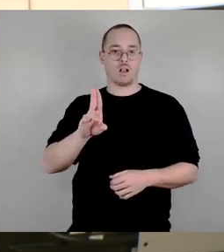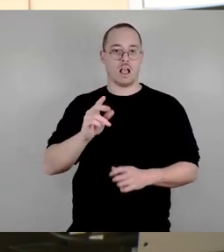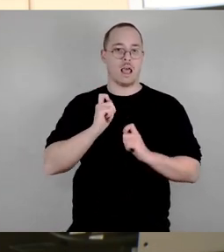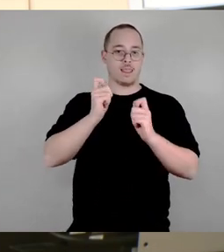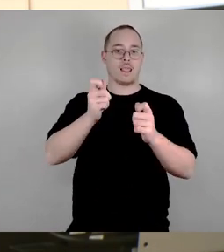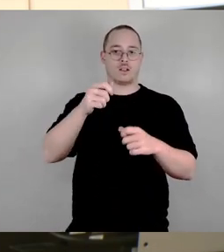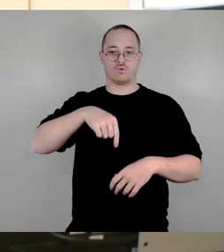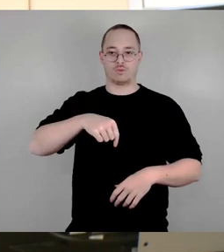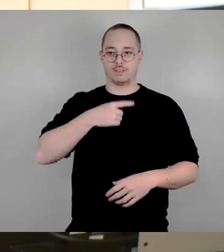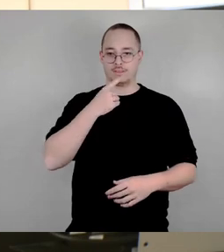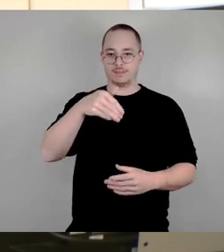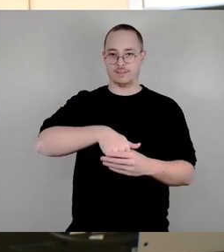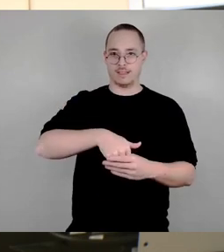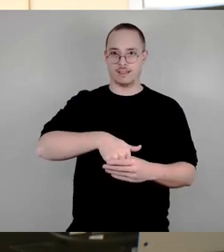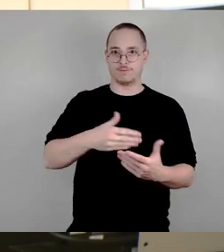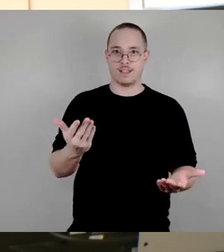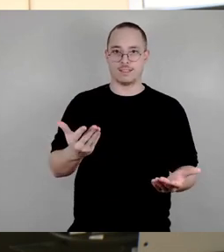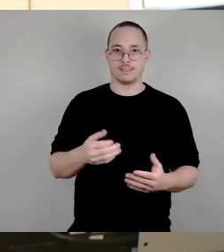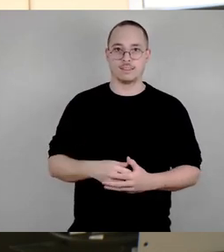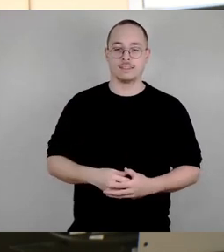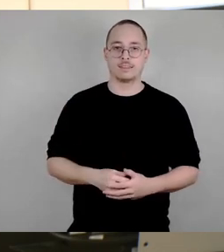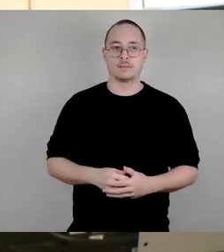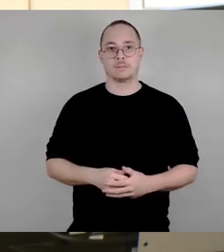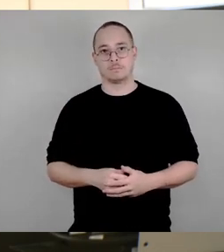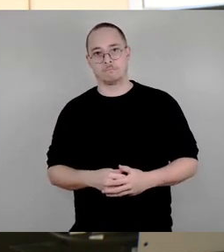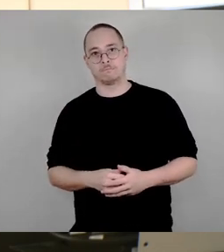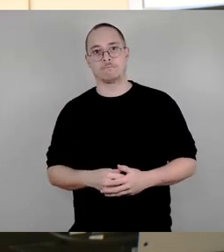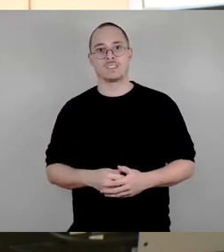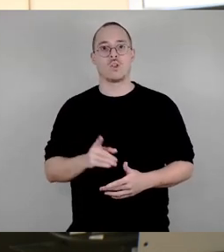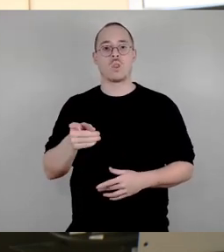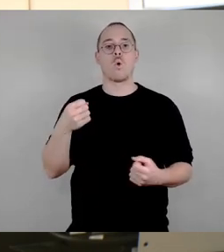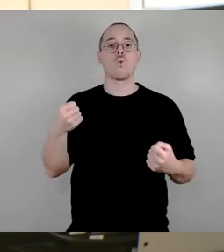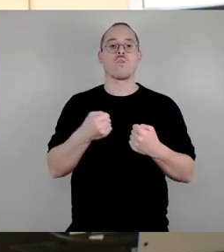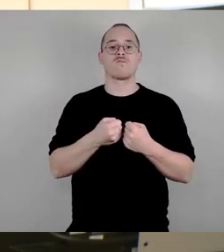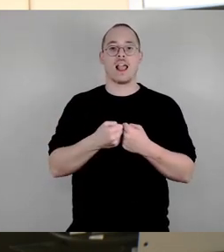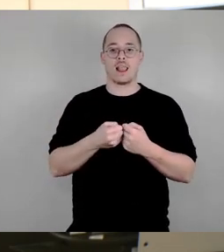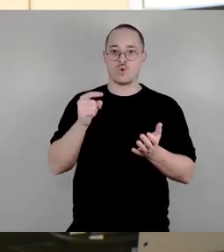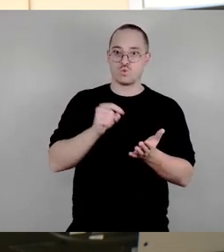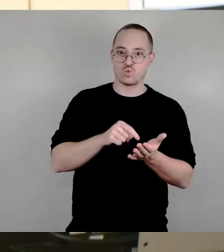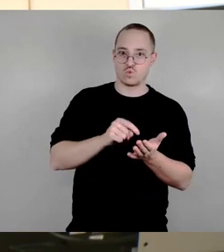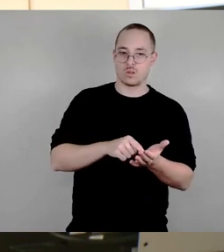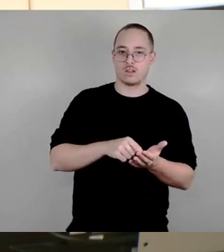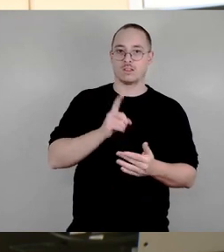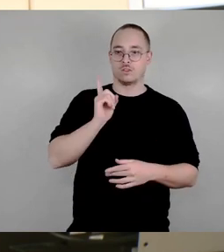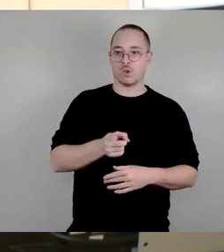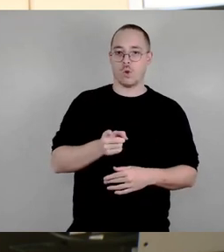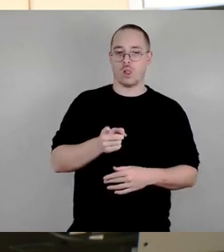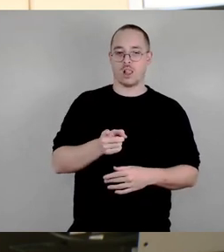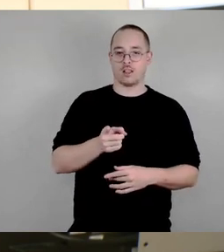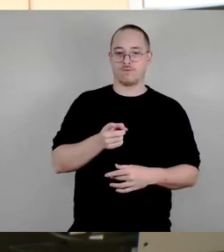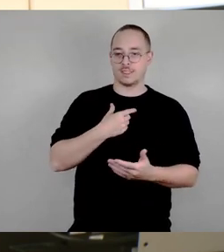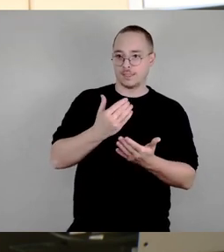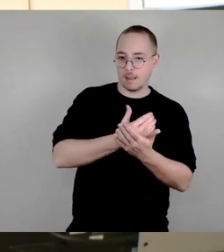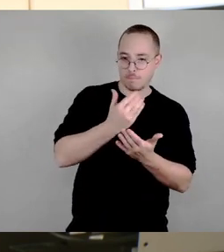verlangt ja, dass zunächst die Unfallursachen aufgearbeitet werden, die dazu führen, dass dort Unfälle vorkommen.